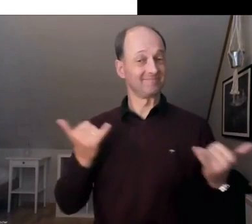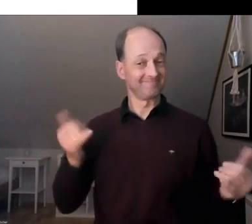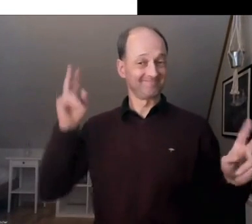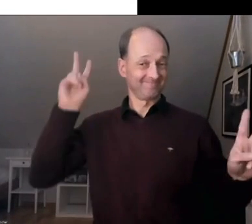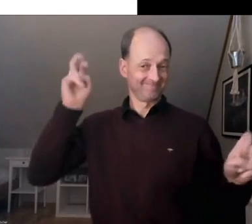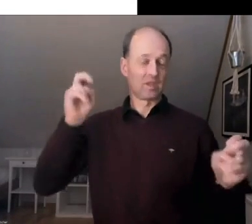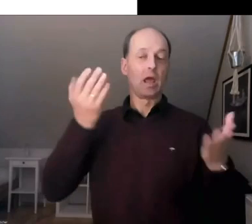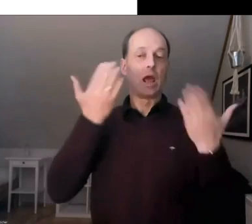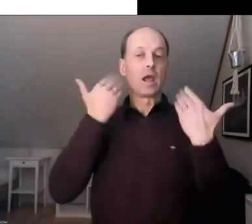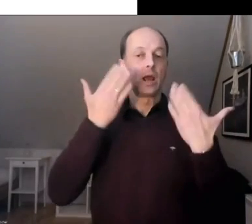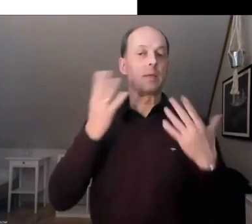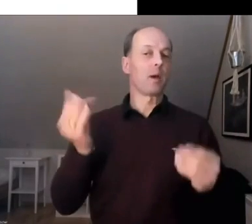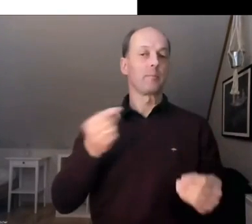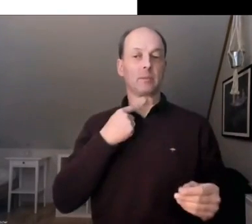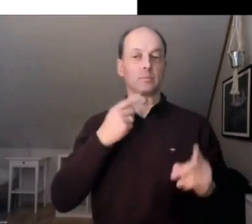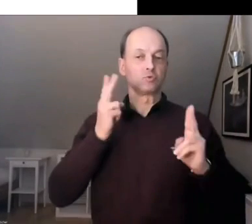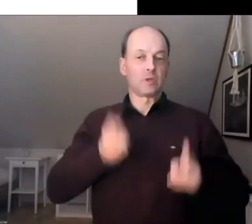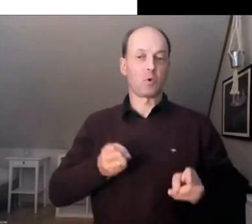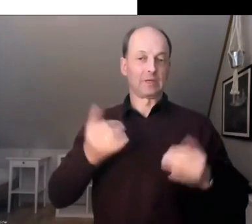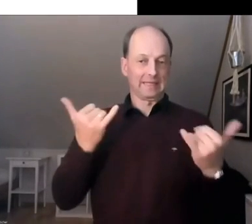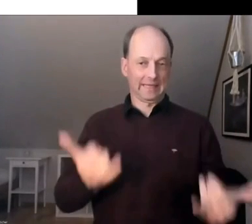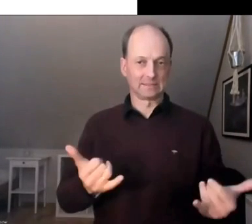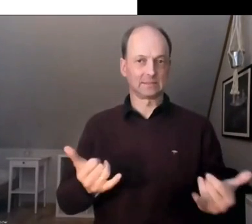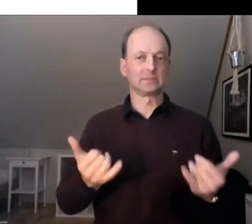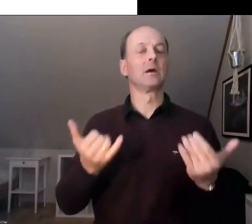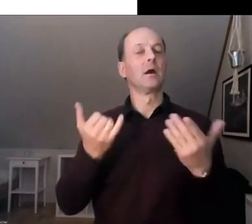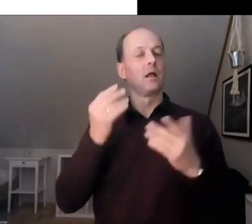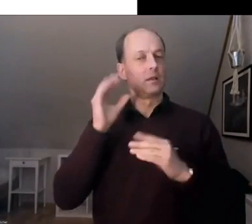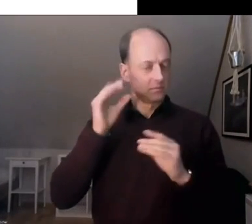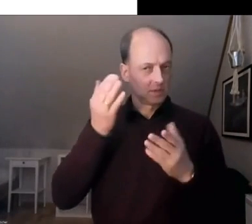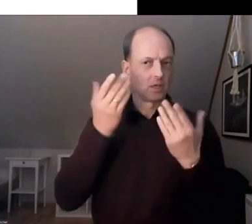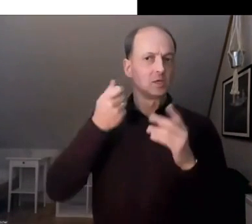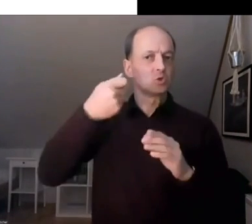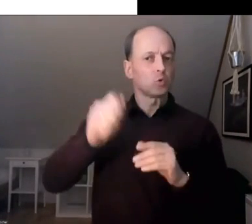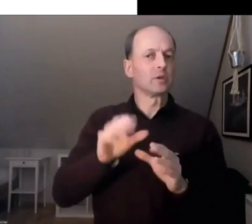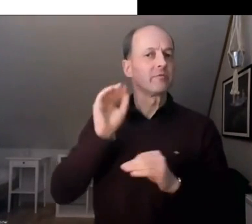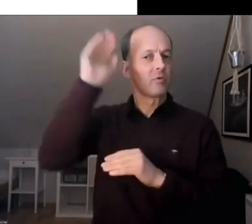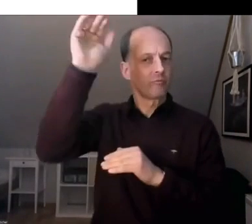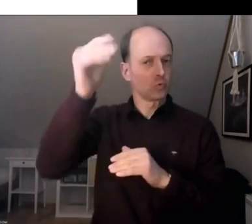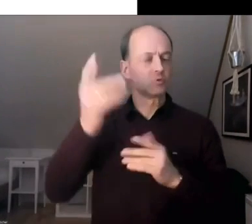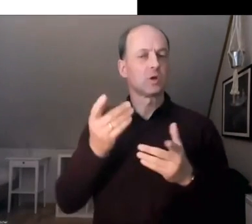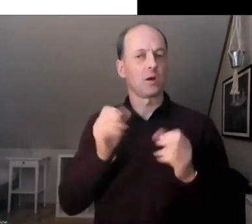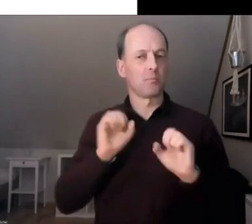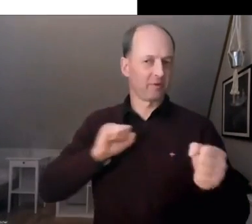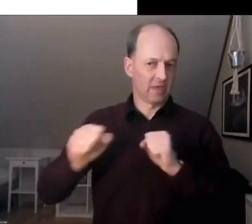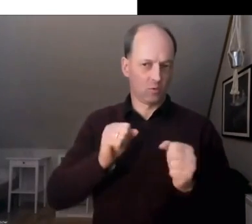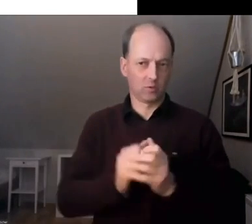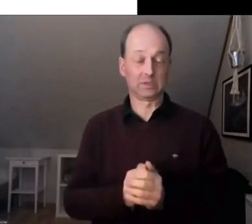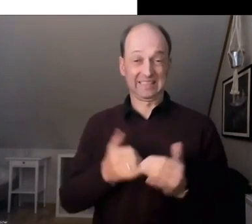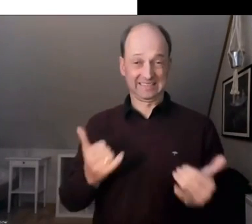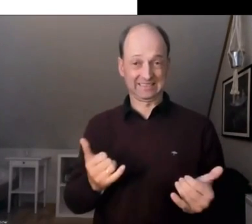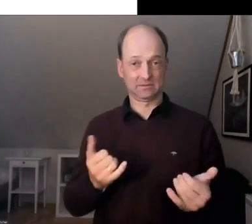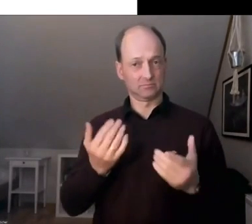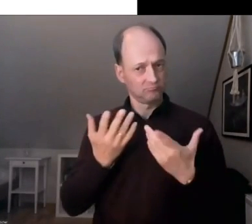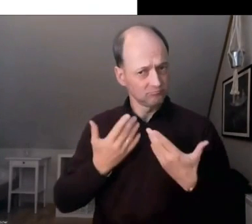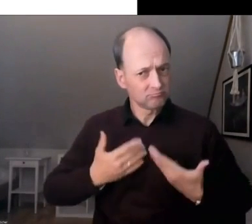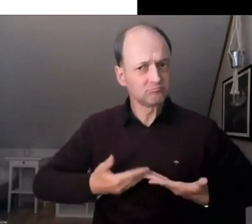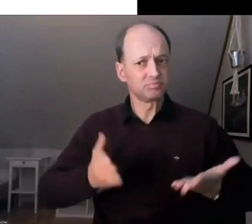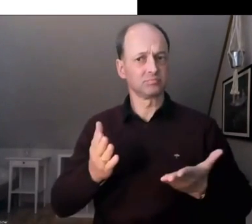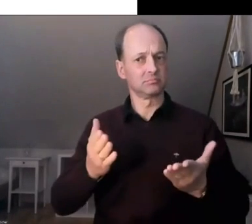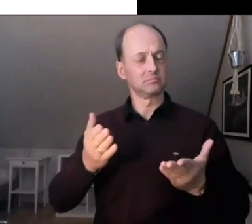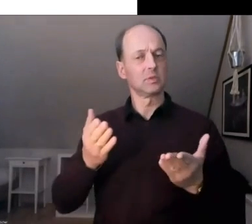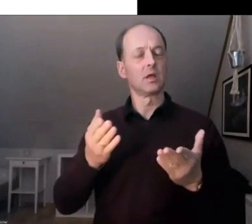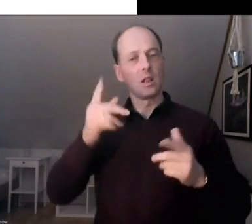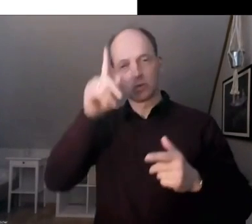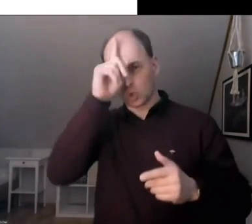Climate School for Future Bewegung. Wir freuen uns mega, heute die Möglichkeit zu haben, unsere Forderung nach der Einberufung eines